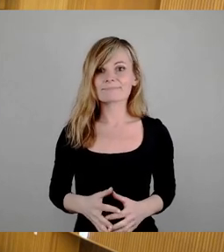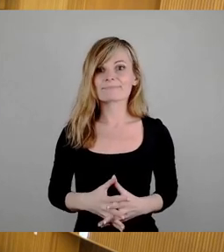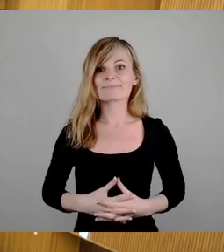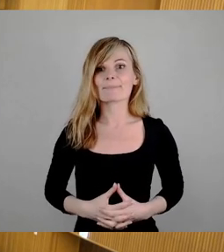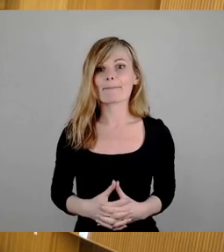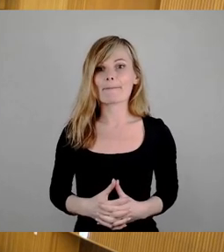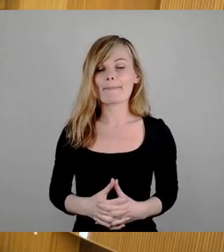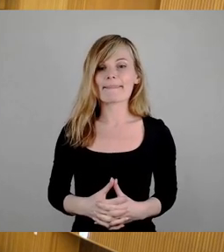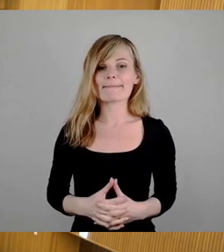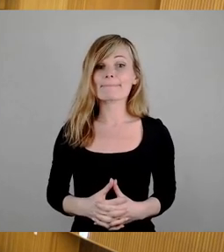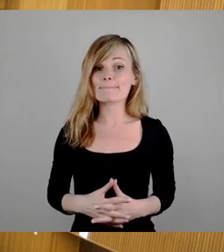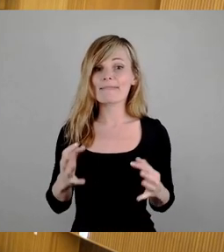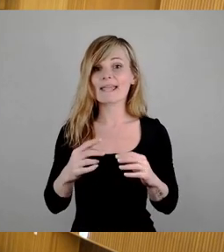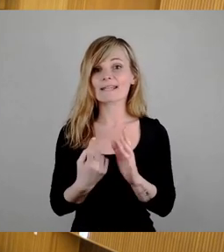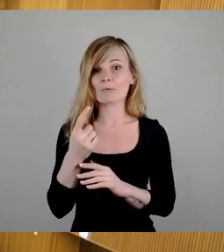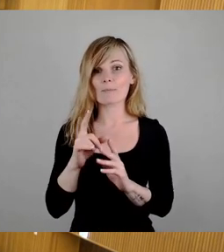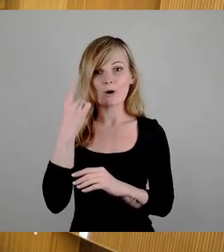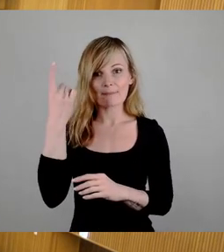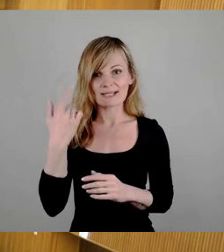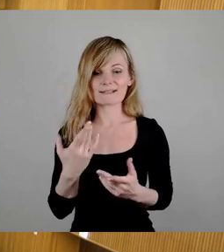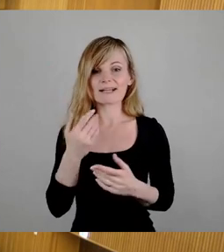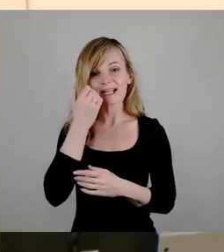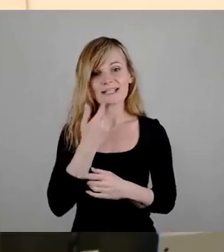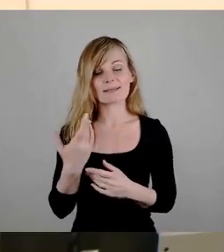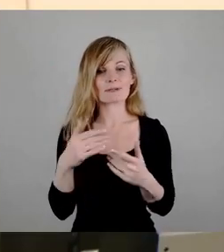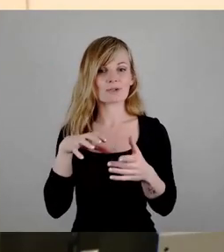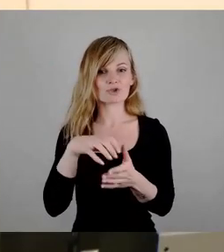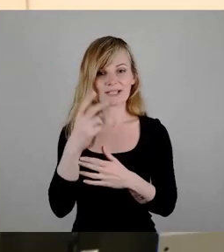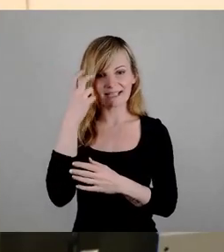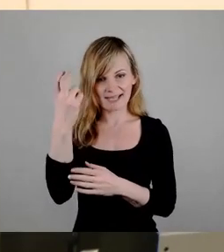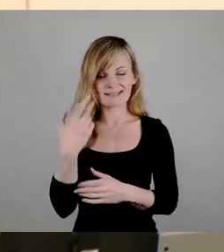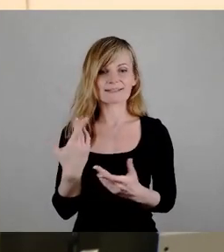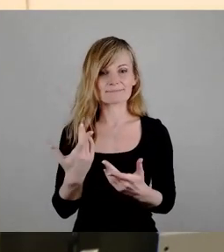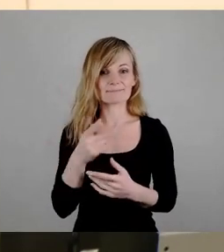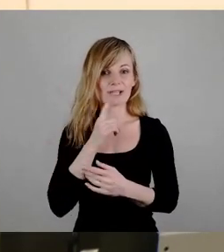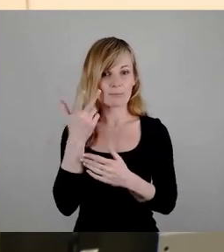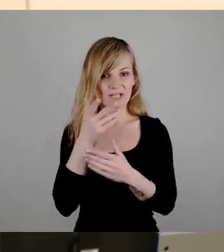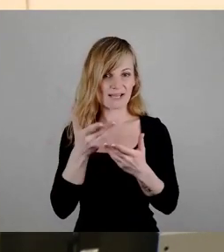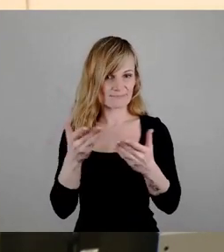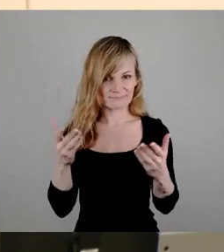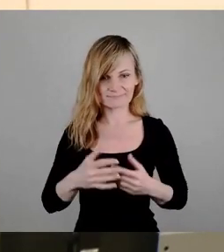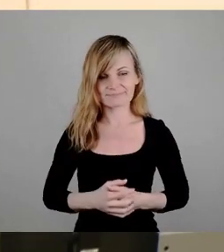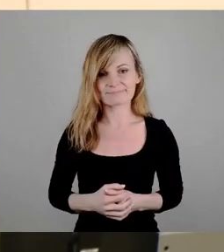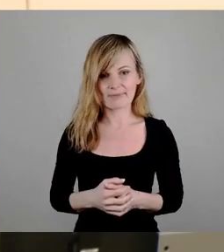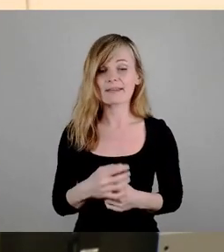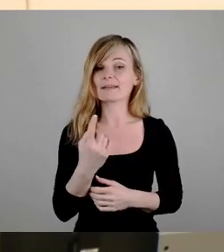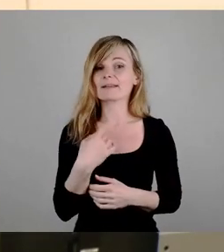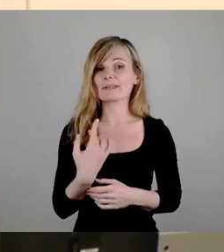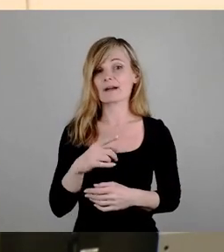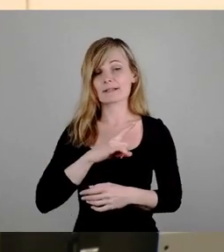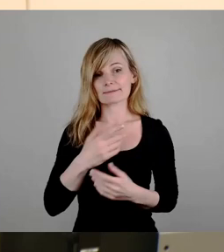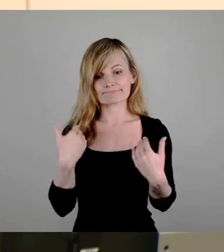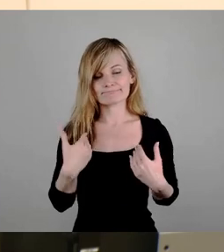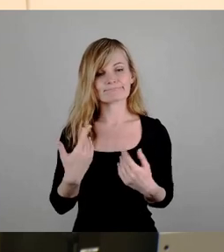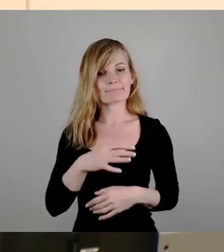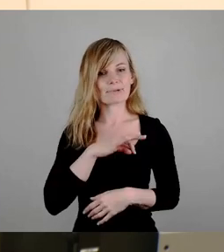Sehr geehrter Herr Oberbürgermeister, liebe Stadträte, sehr geehrte Damen und Herren. Wir als Linke sind erst mal schon